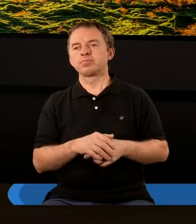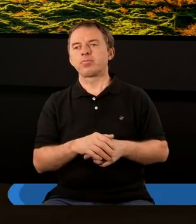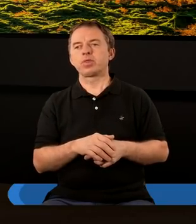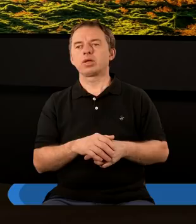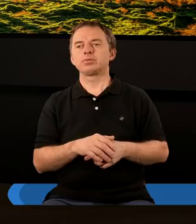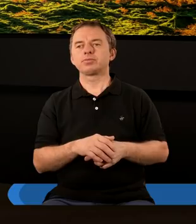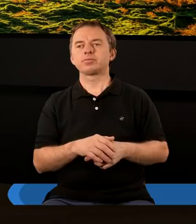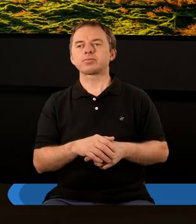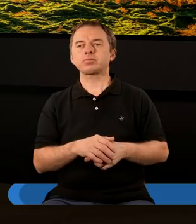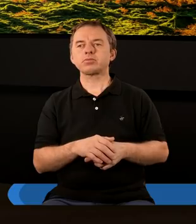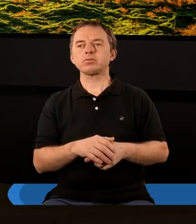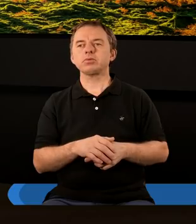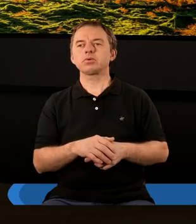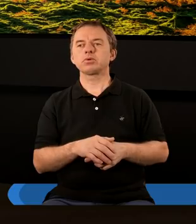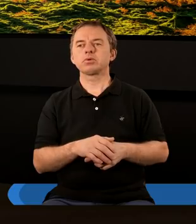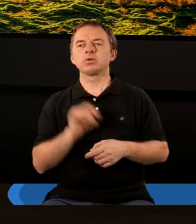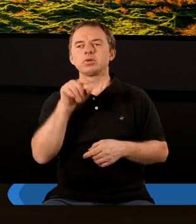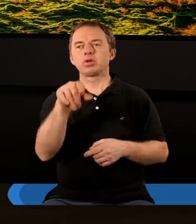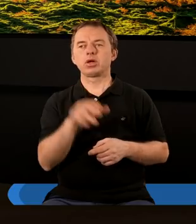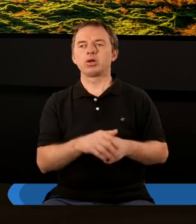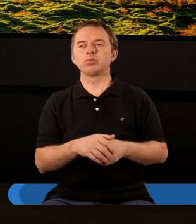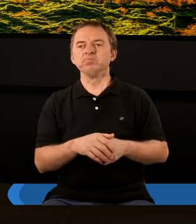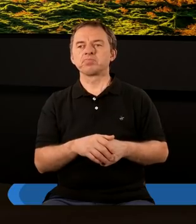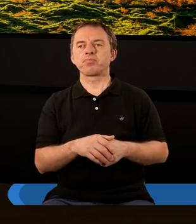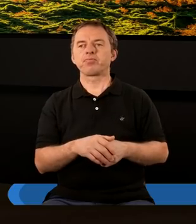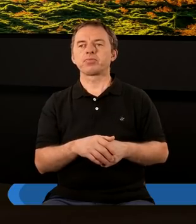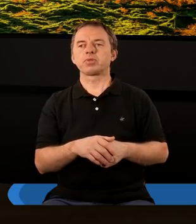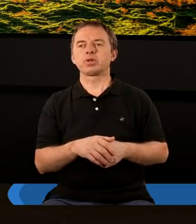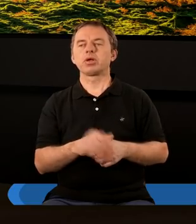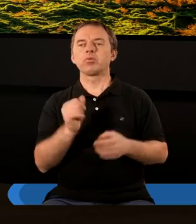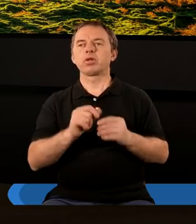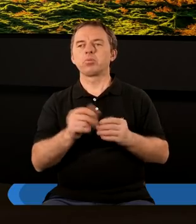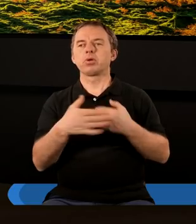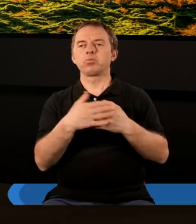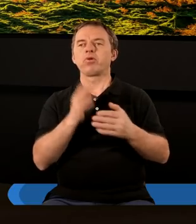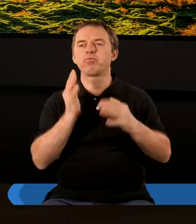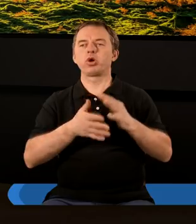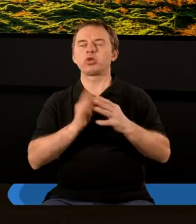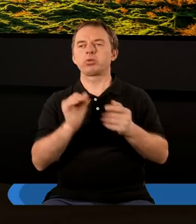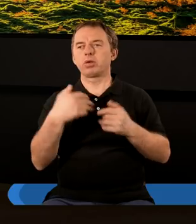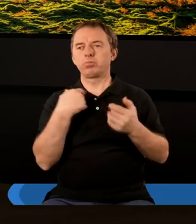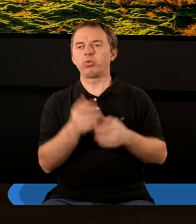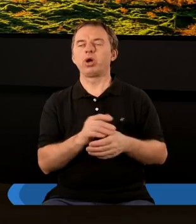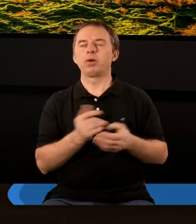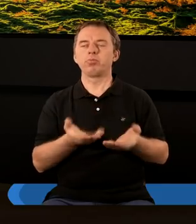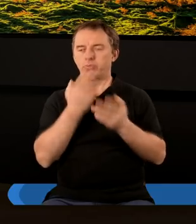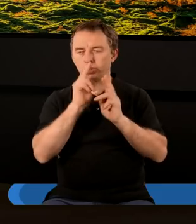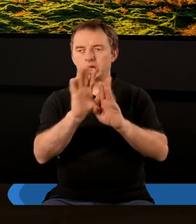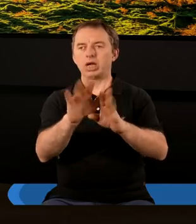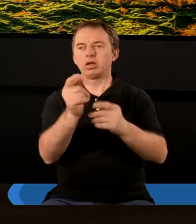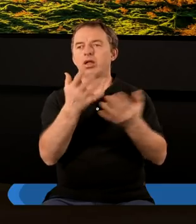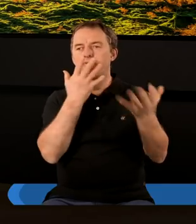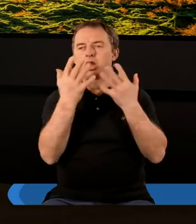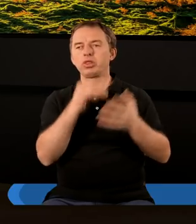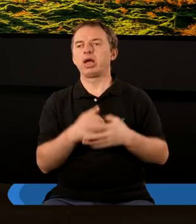obiecał, że nie będzie potopu. Dokładnie, przy tym przymierzu obiecał, że nie będzie potopu i właśnie ten tron Boga tak